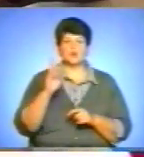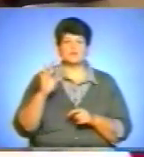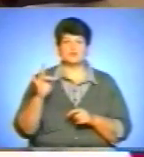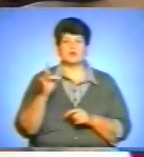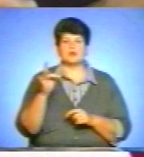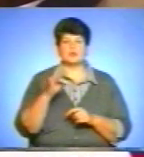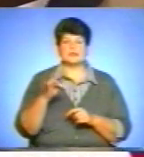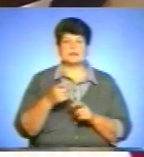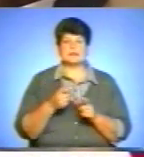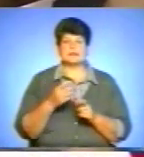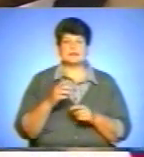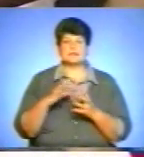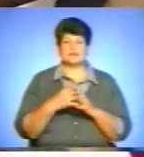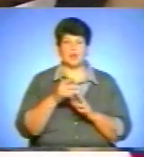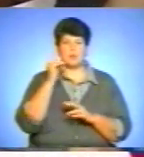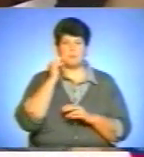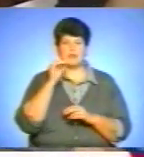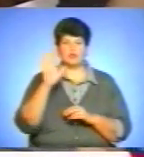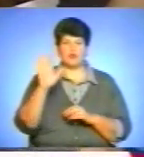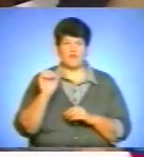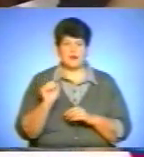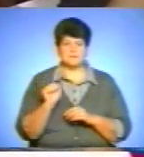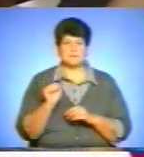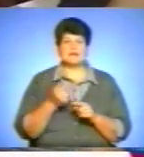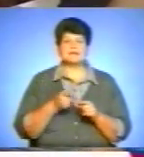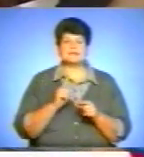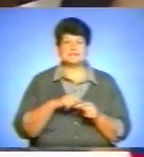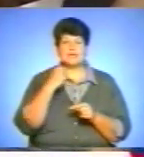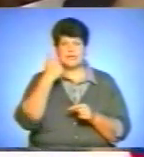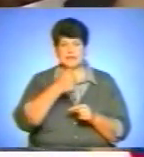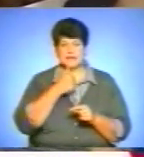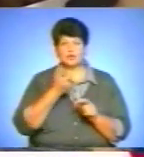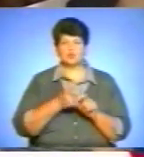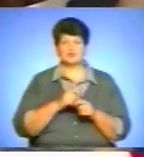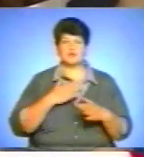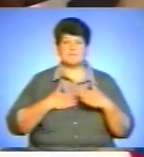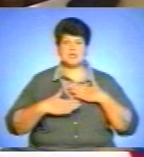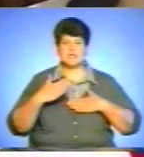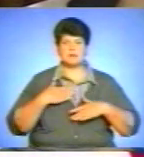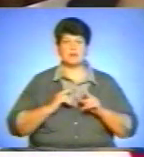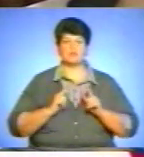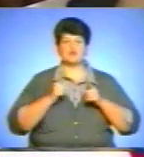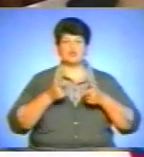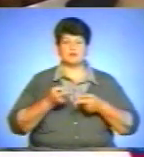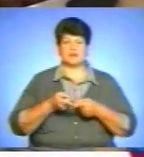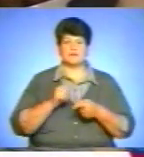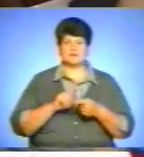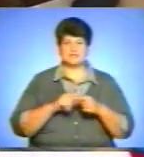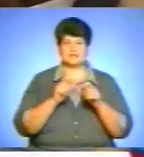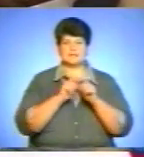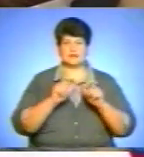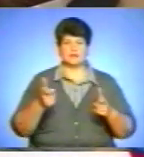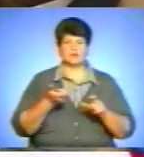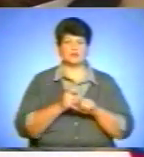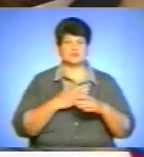села Медова. Цей перший рік для мене дуже приємний, тому що я поступила в цей заклад і дуже зраділа, що мене прийняли